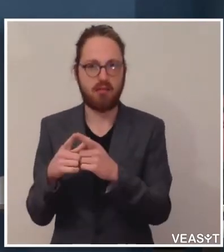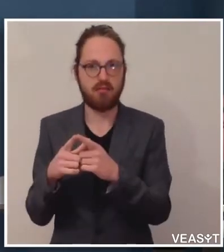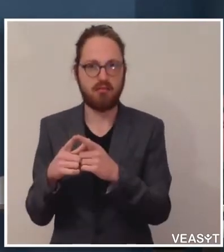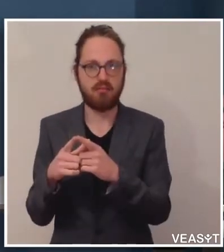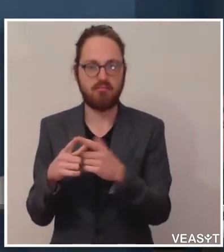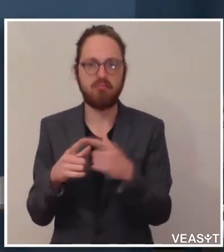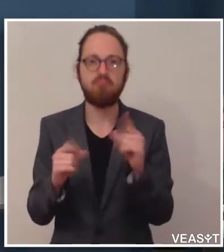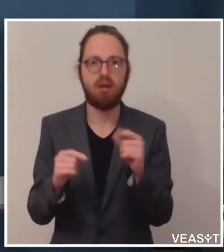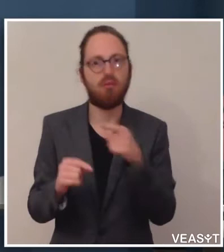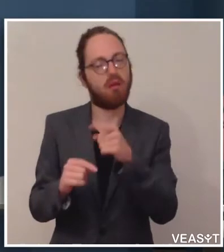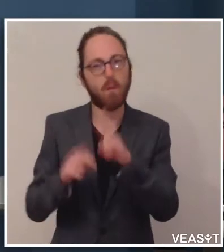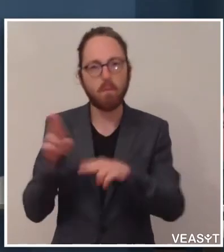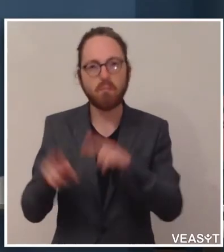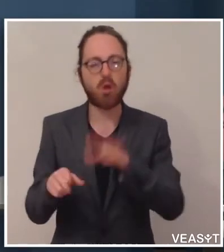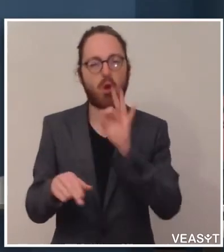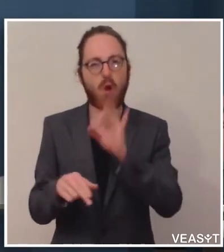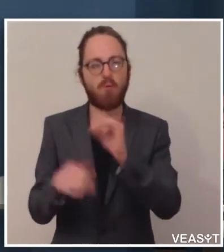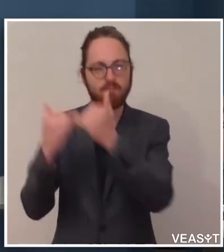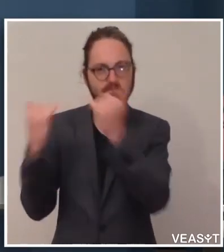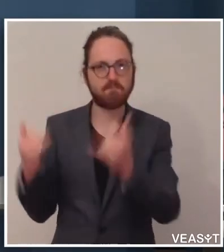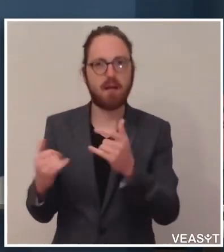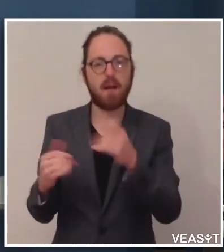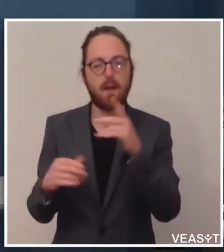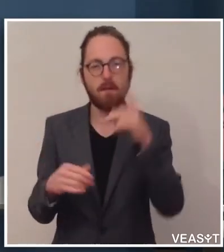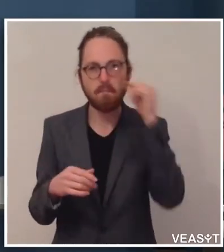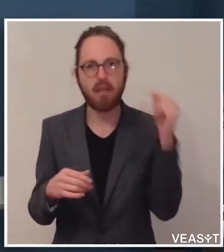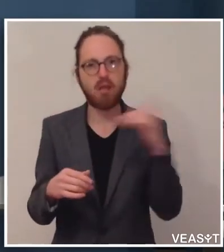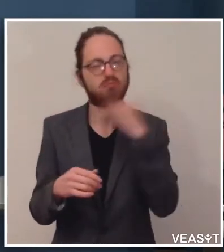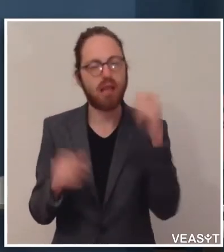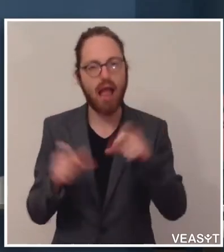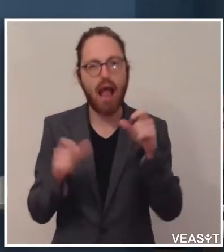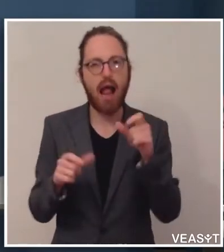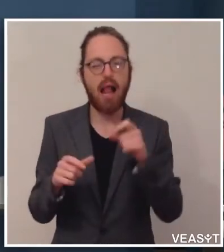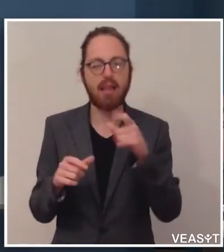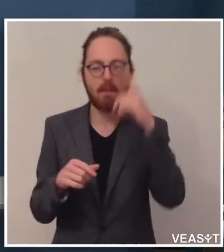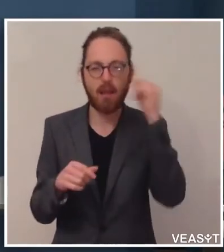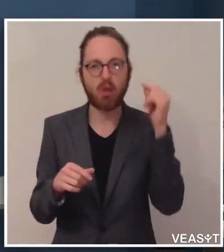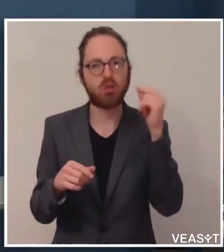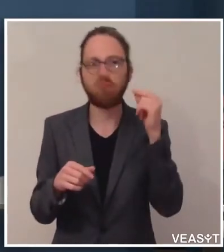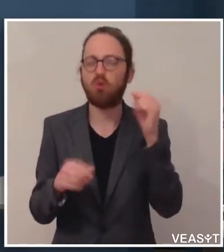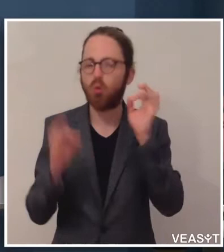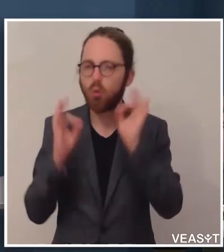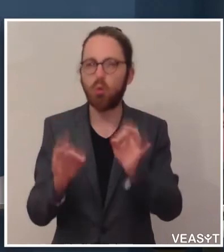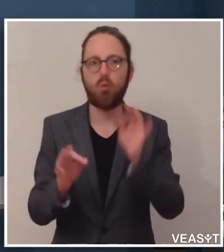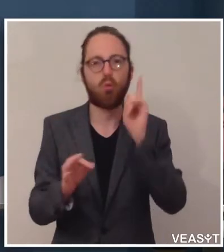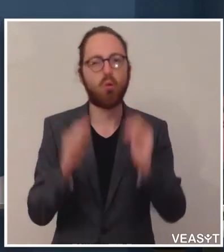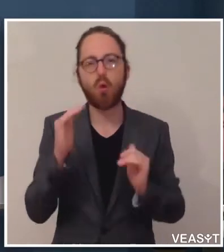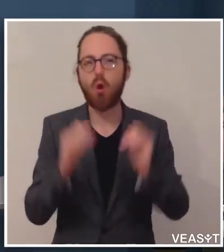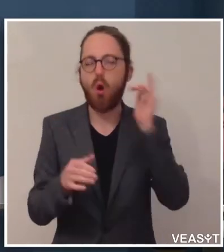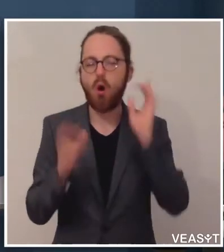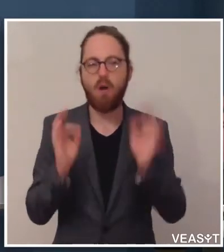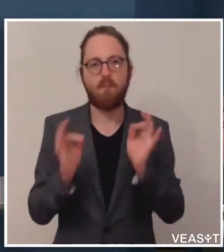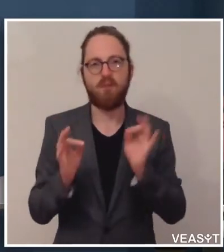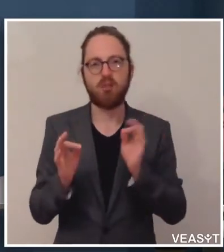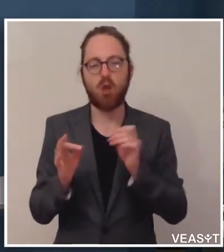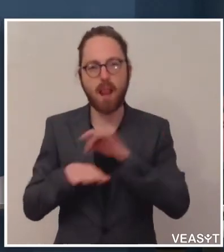Einrichtungen für Menschen, wo viele ältere Menschen gut und hochprofessionell begleitet werden. Es ist für viele ältere Menschen